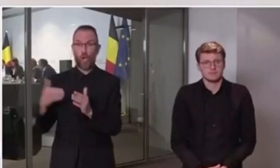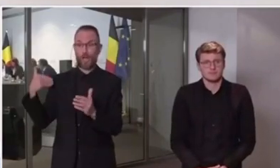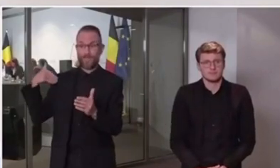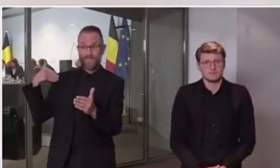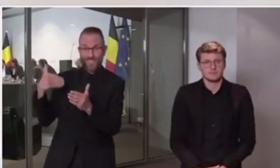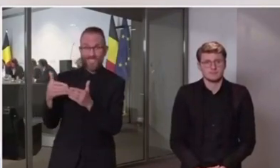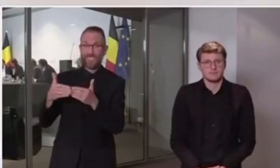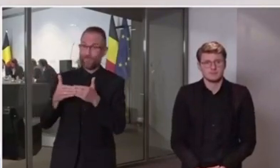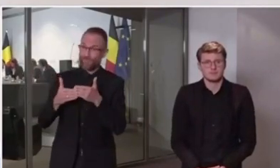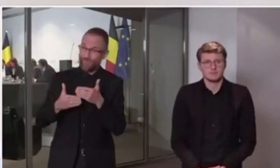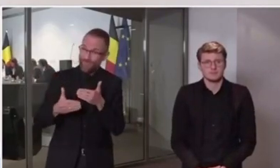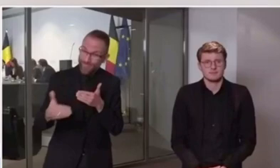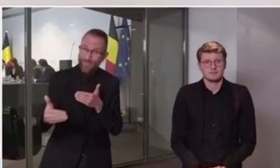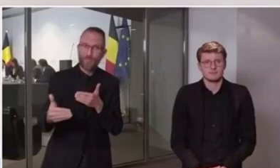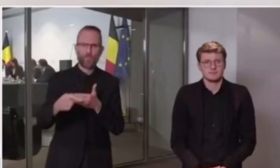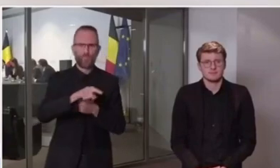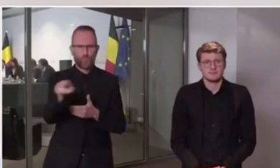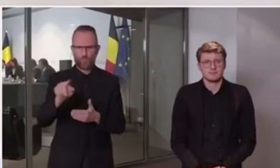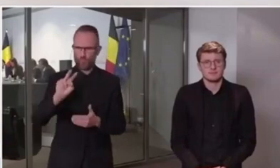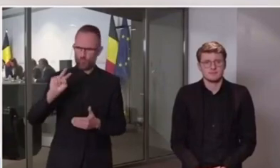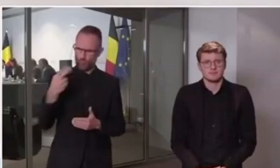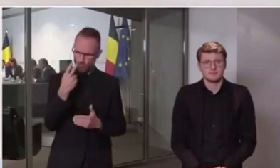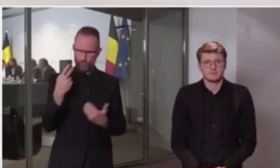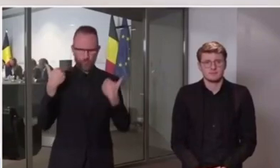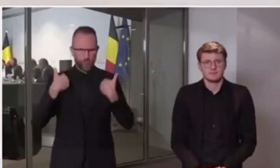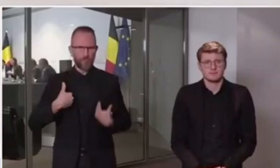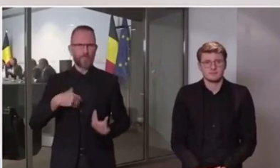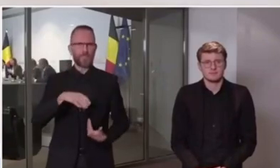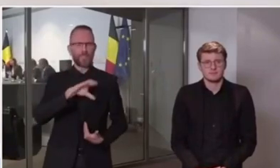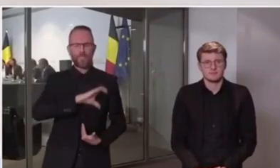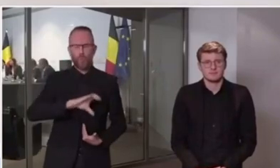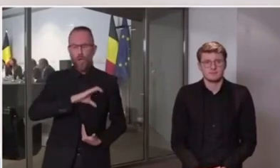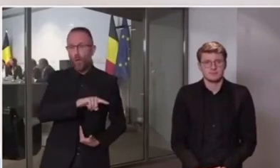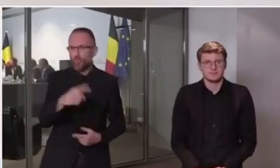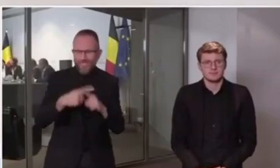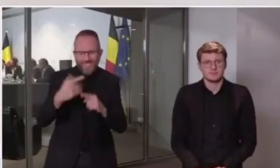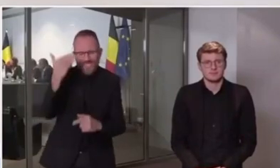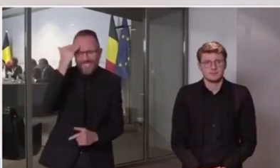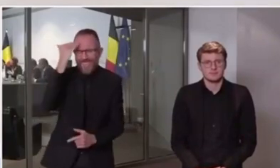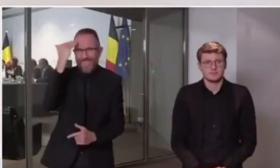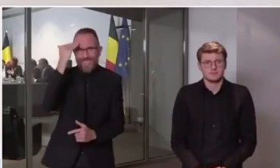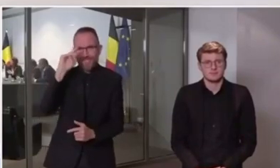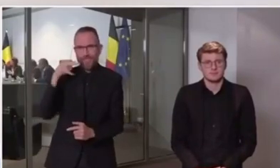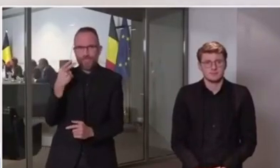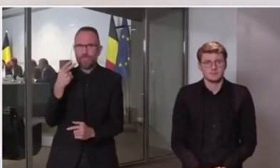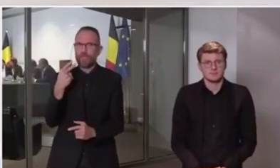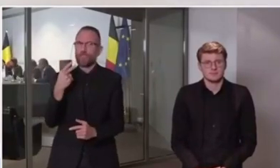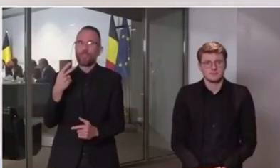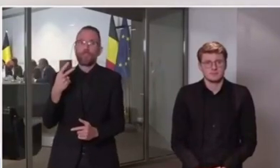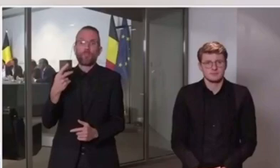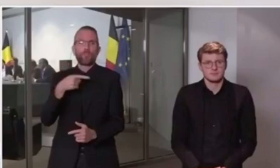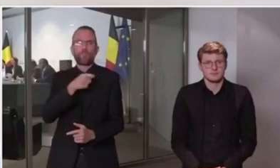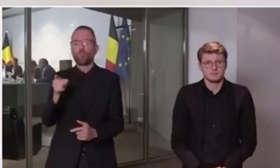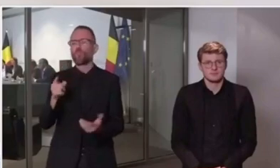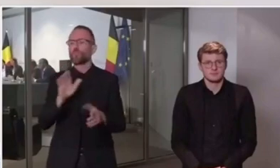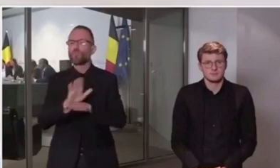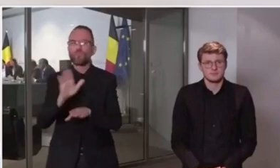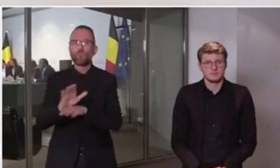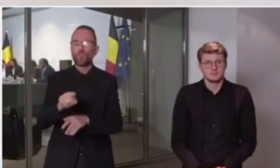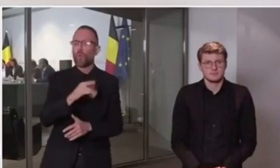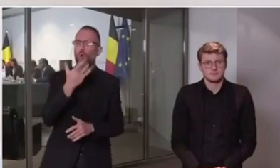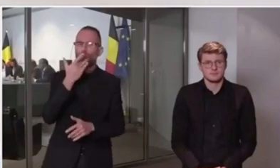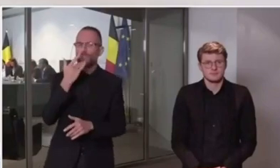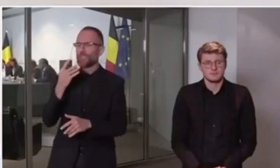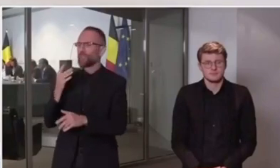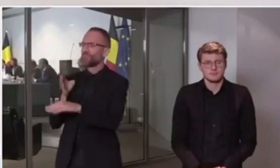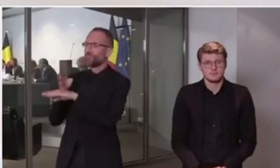qu'il n'est pas possible de respecter les distances de sécurité dans l'endroit dans lequel vous souhaitez vous rendre, par exemple, un parc, rebroussez